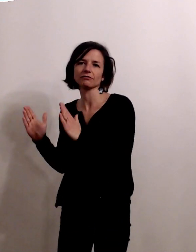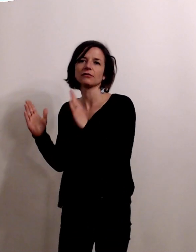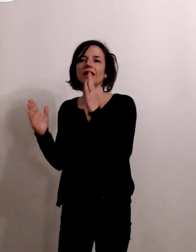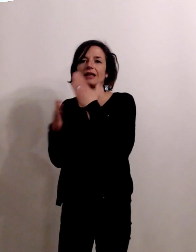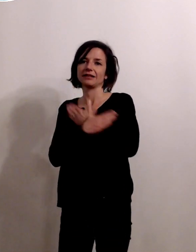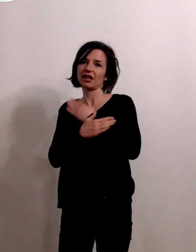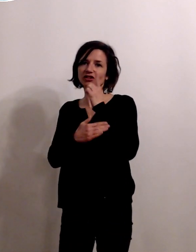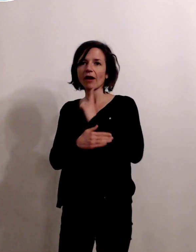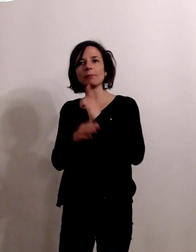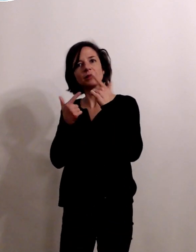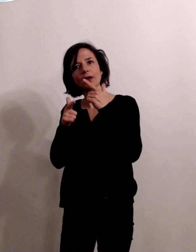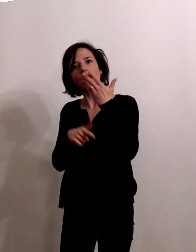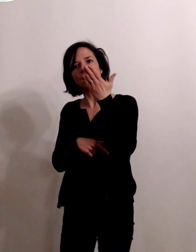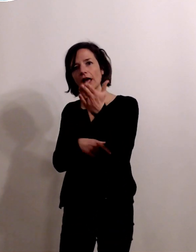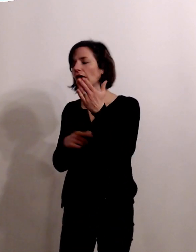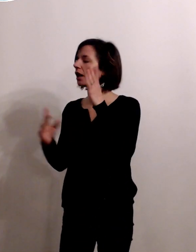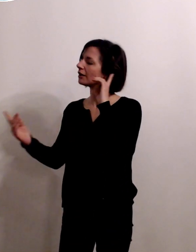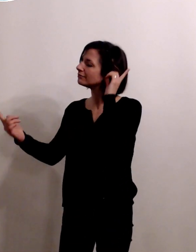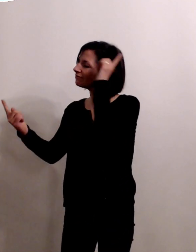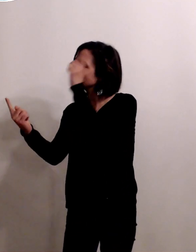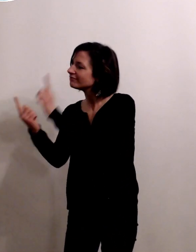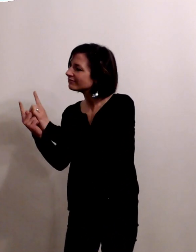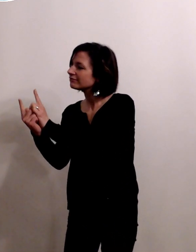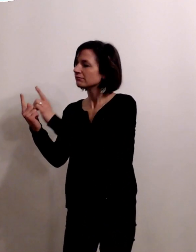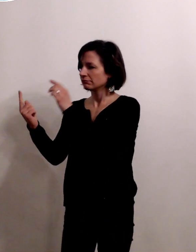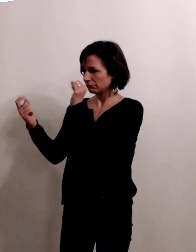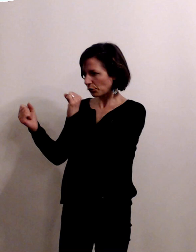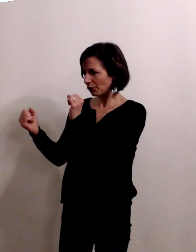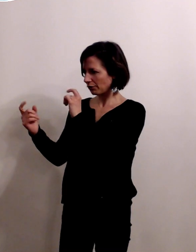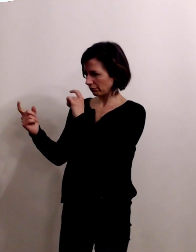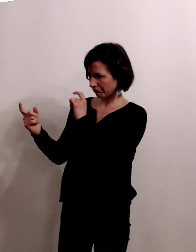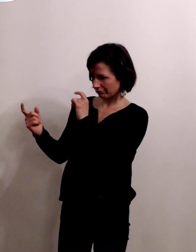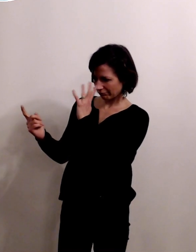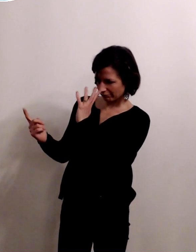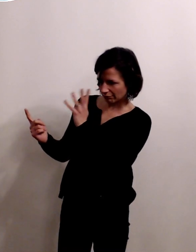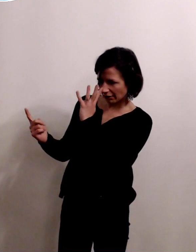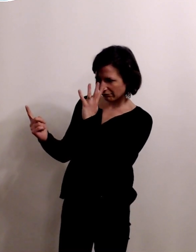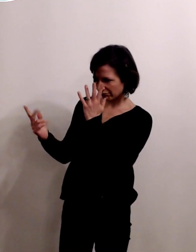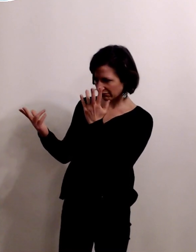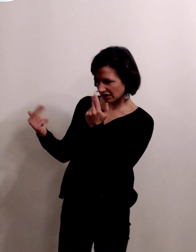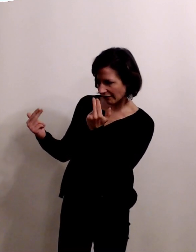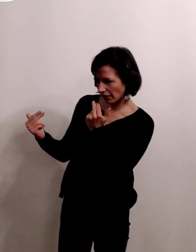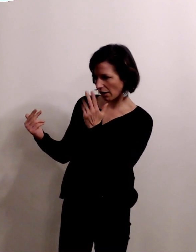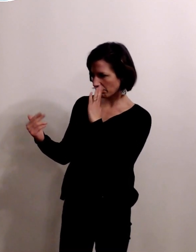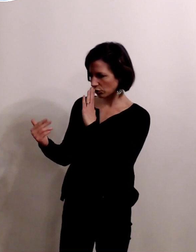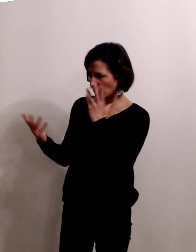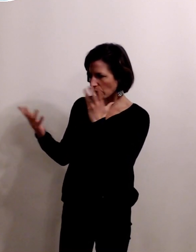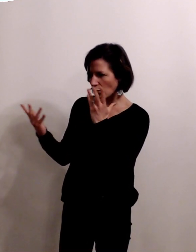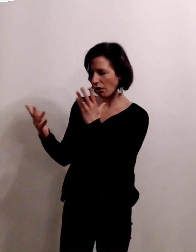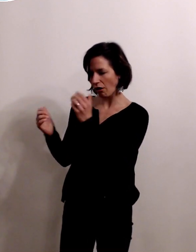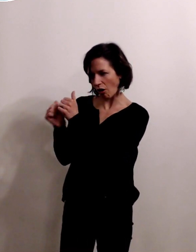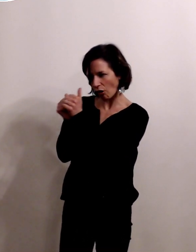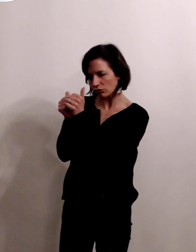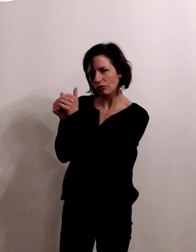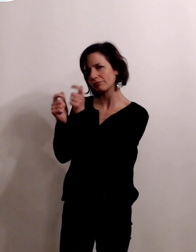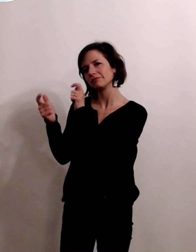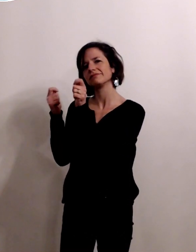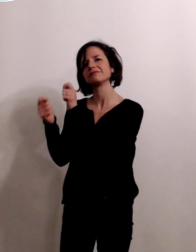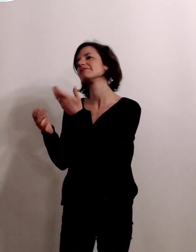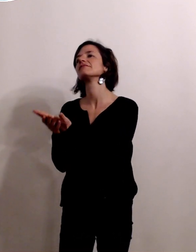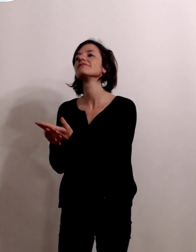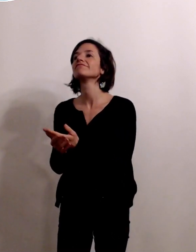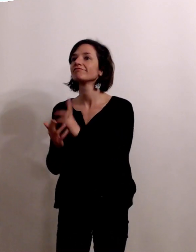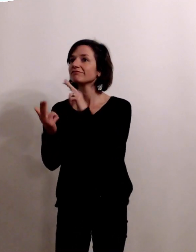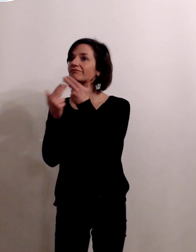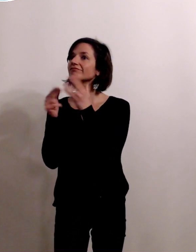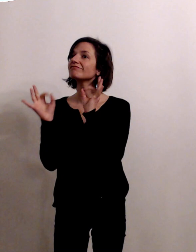qui juge et qui estime et qui apprécie votre besoin vous l'appréciez ensemble je